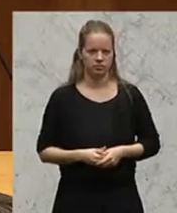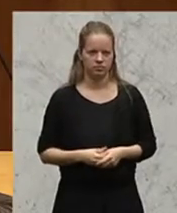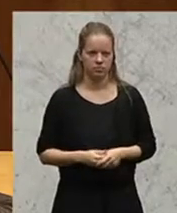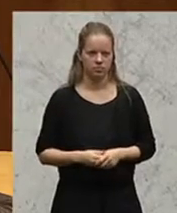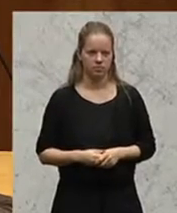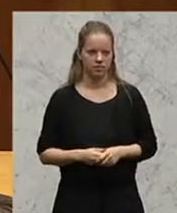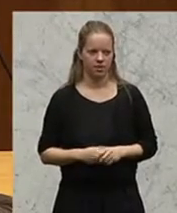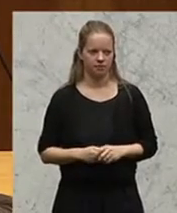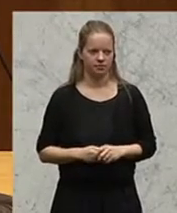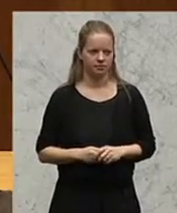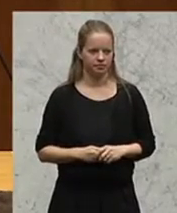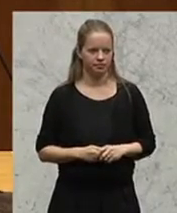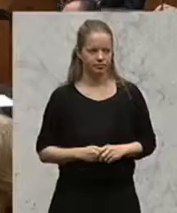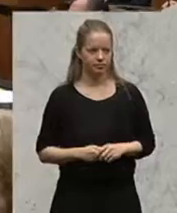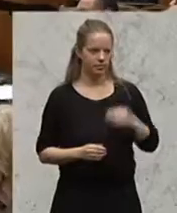Schade,